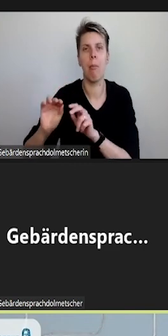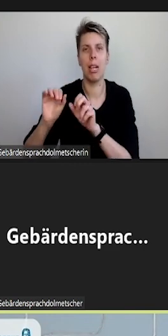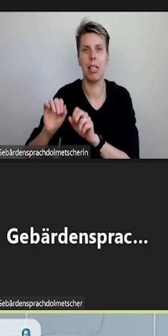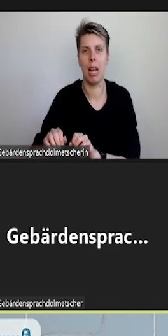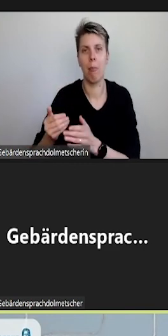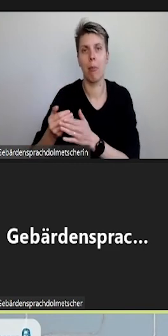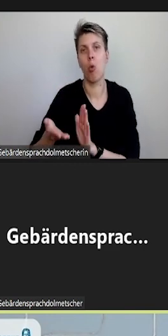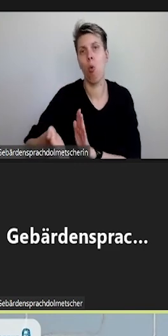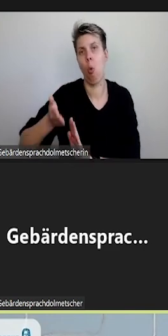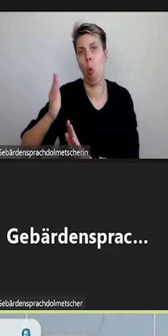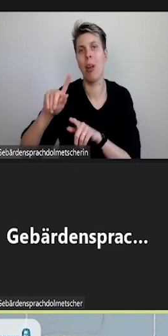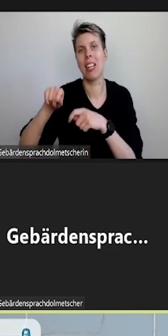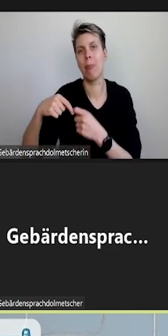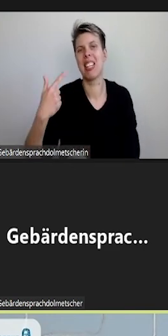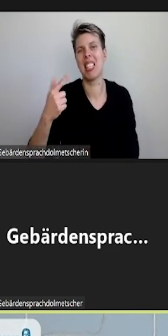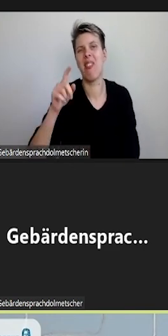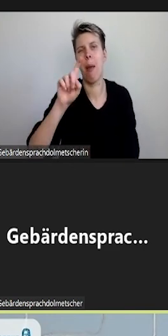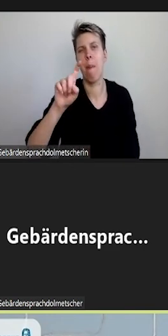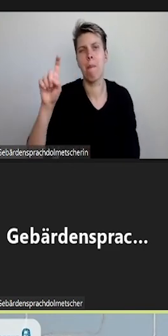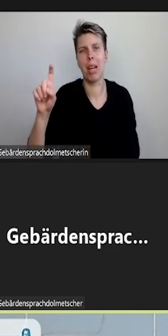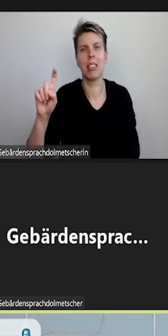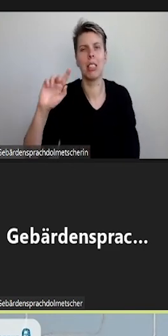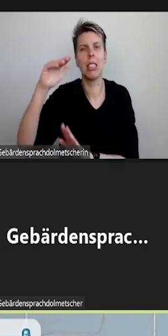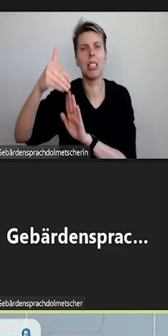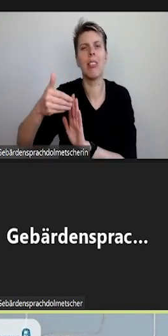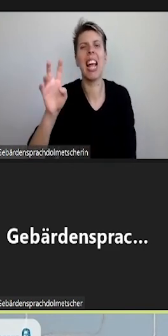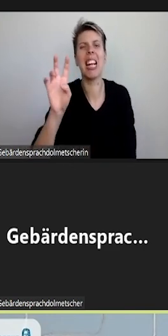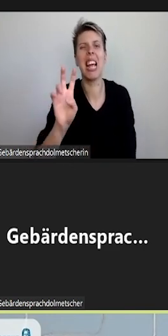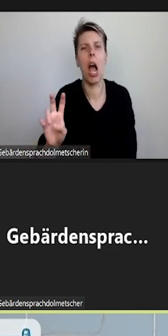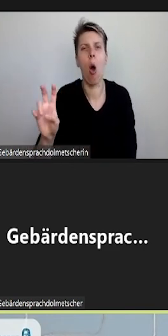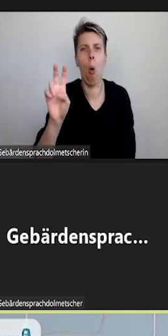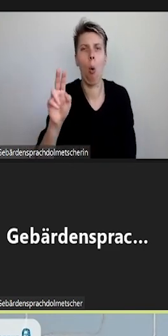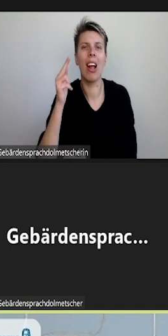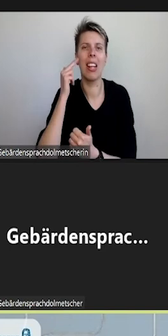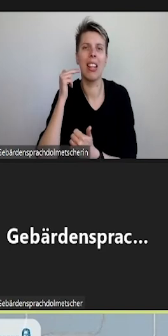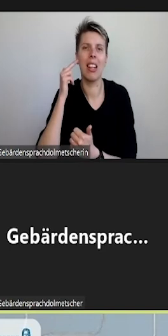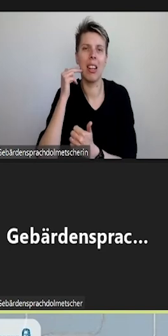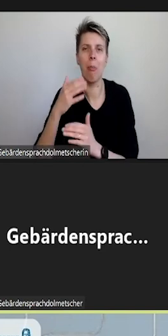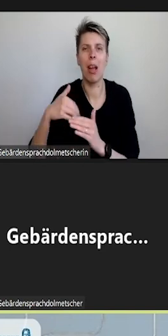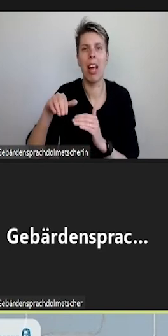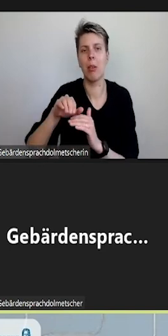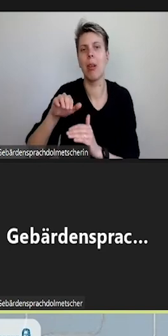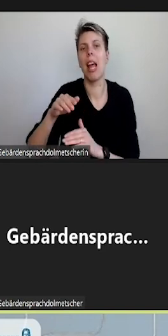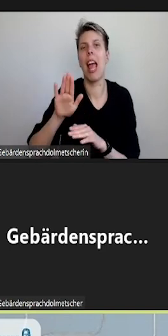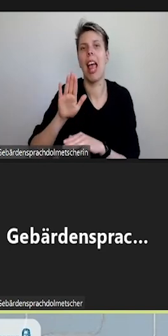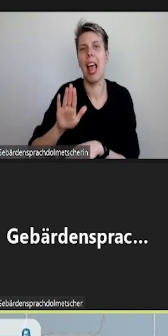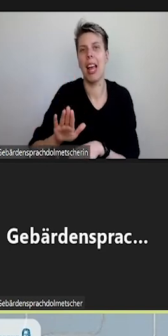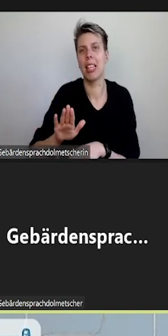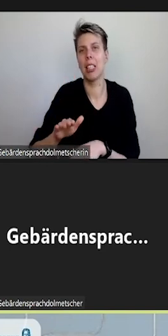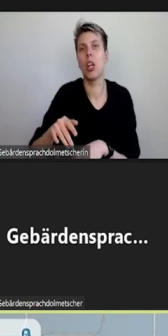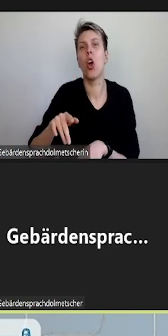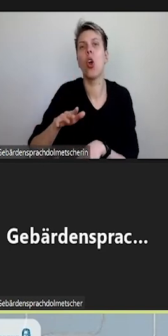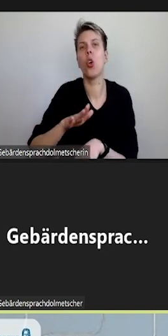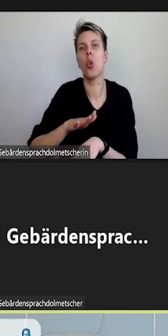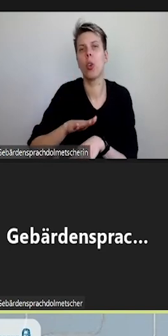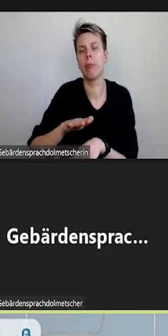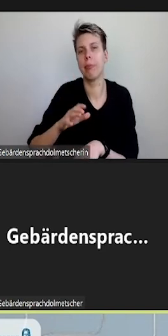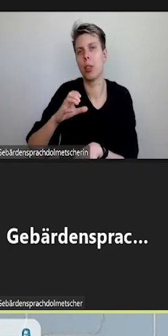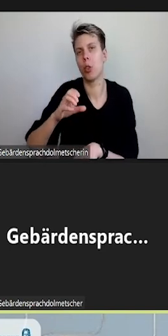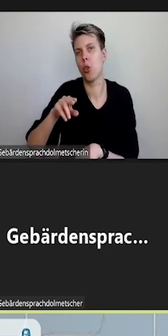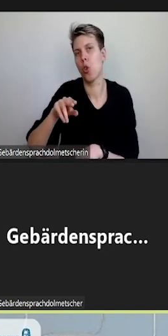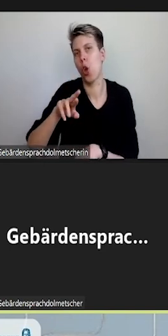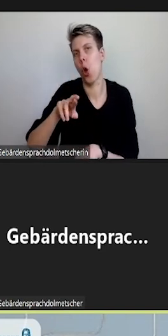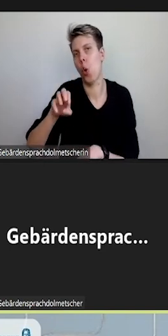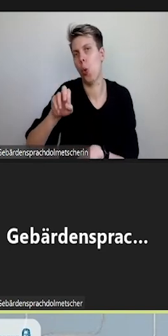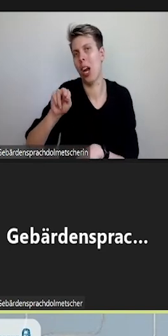oben zwei Button. Die sind grau hinterlegt. Der eine heißt Add at current time, also an der Stelle einfügen, wo Sie sich